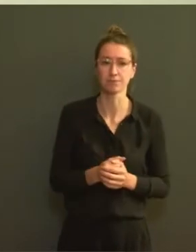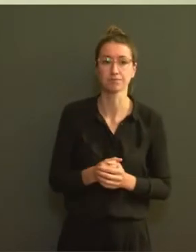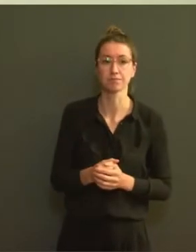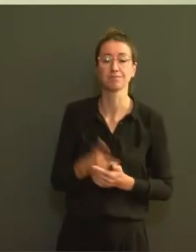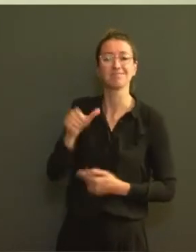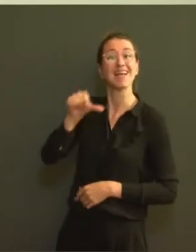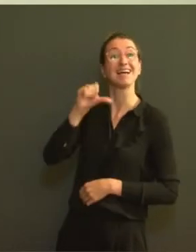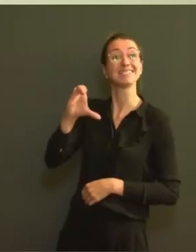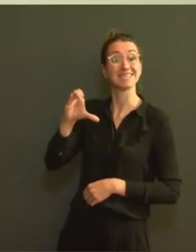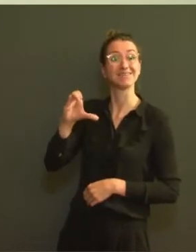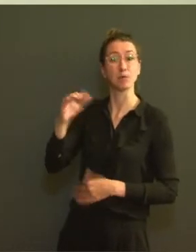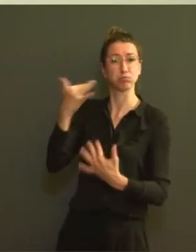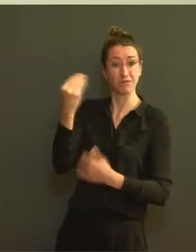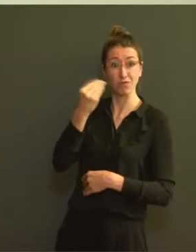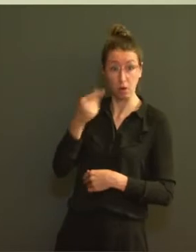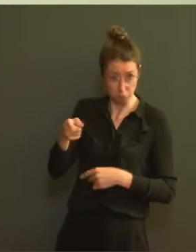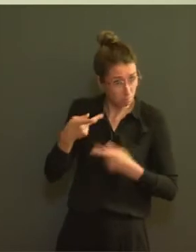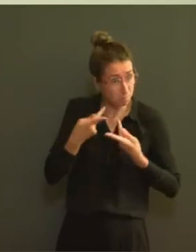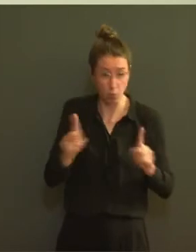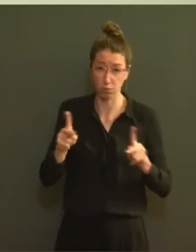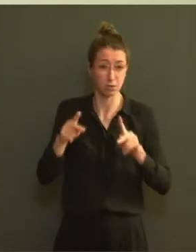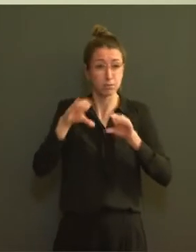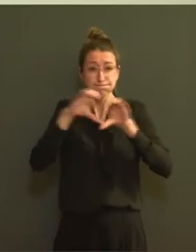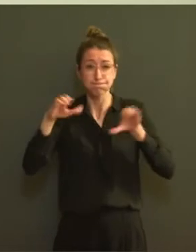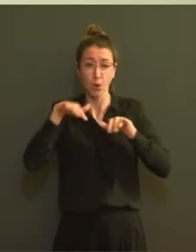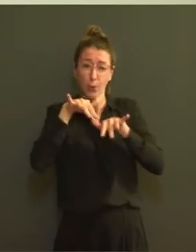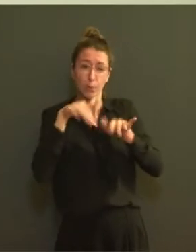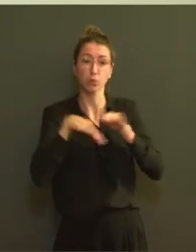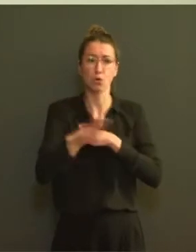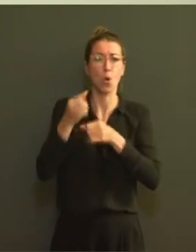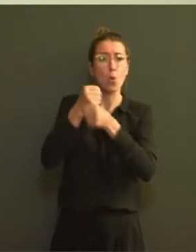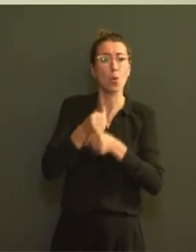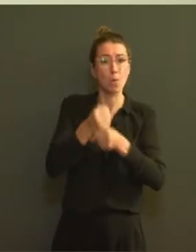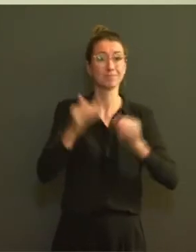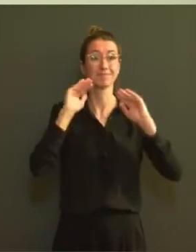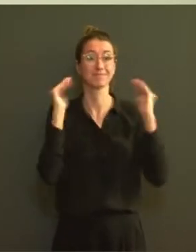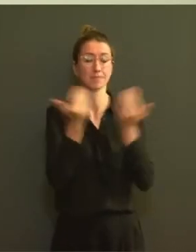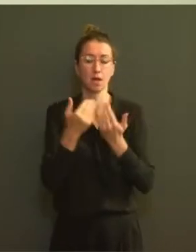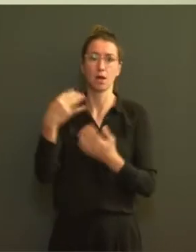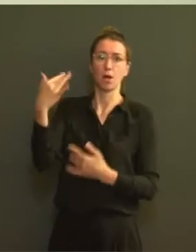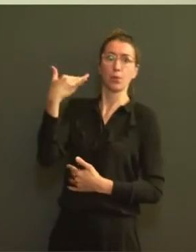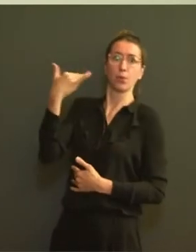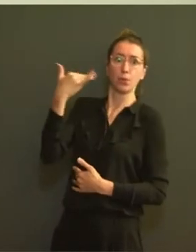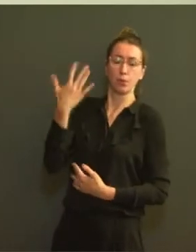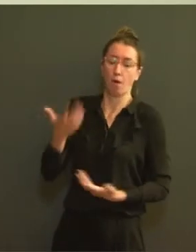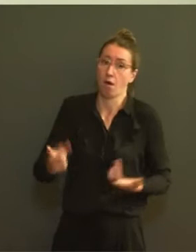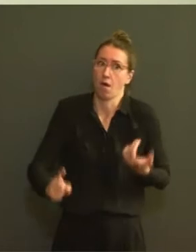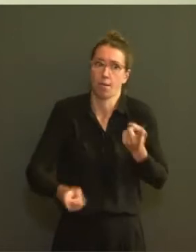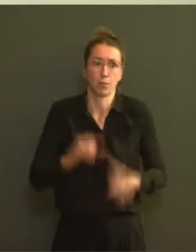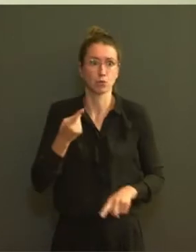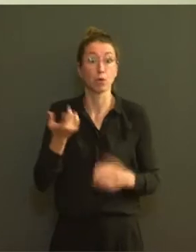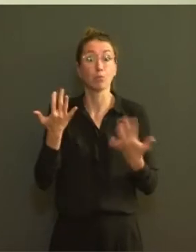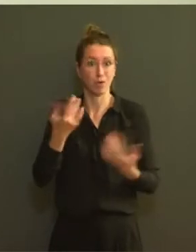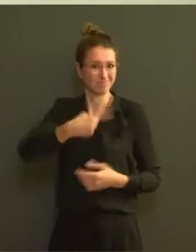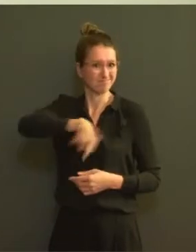sécurité dans les maisons de repos pour refroidir les pièces. Et c'est particulièrement important dans les pièces où se trouvent des